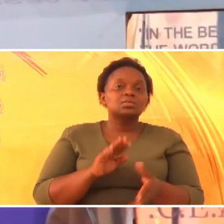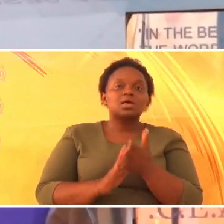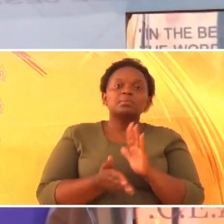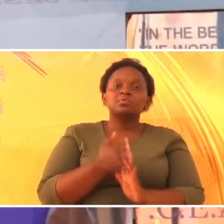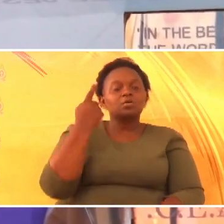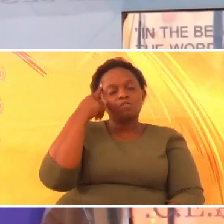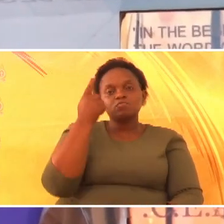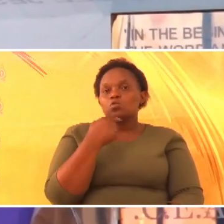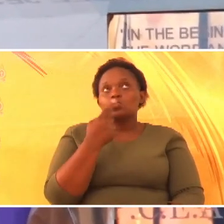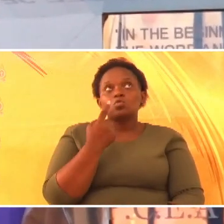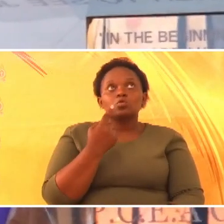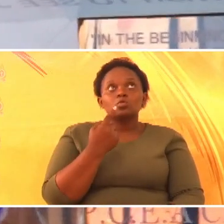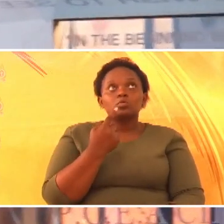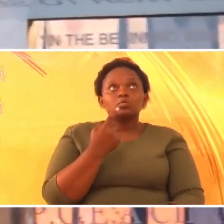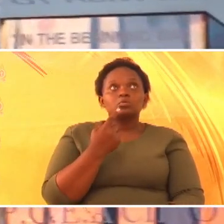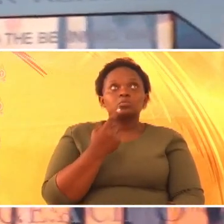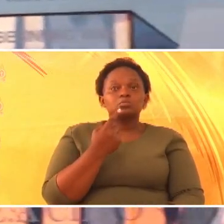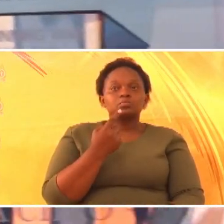Te koguo.